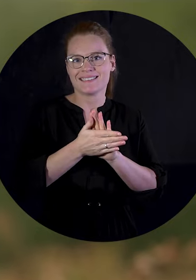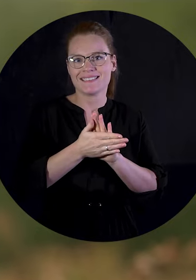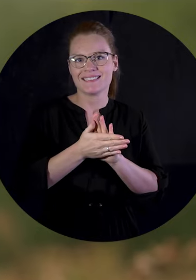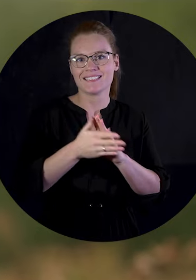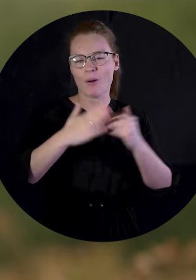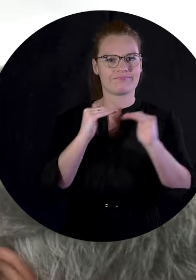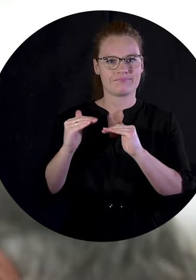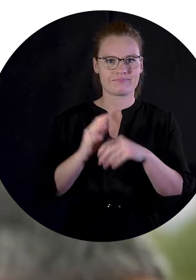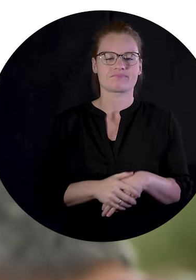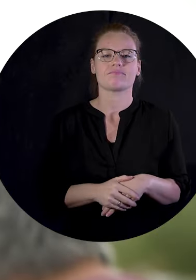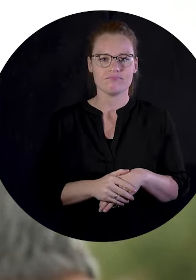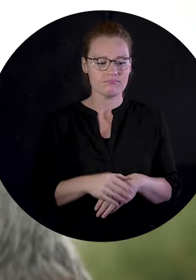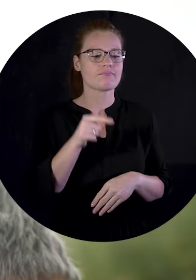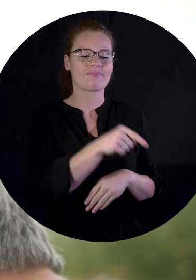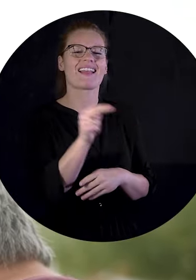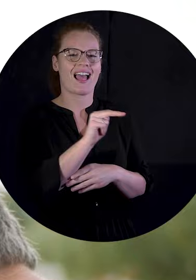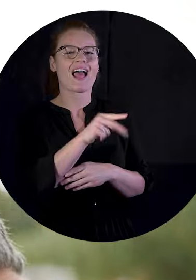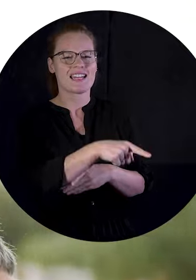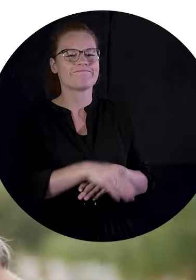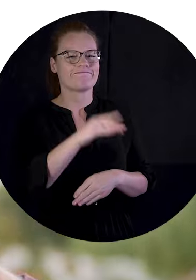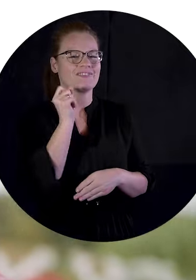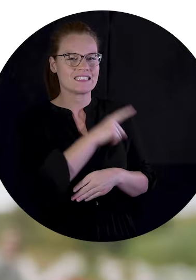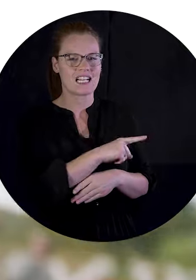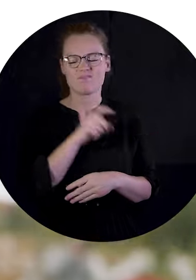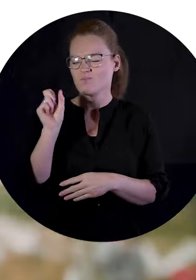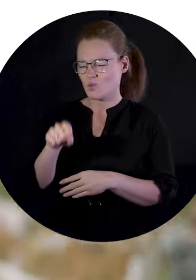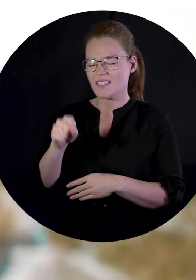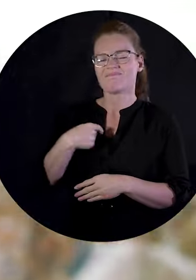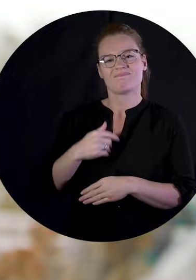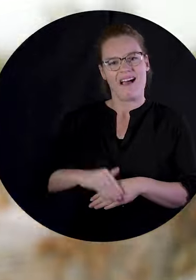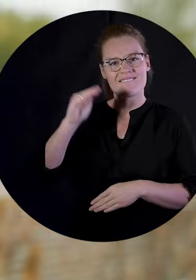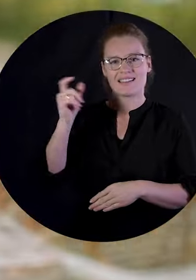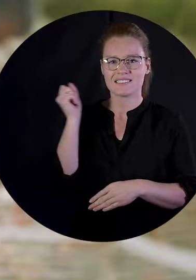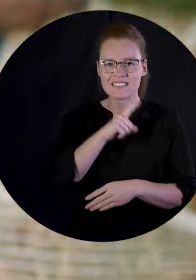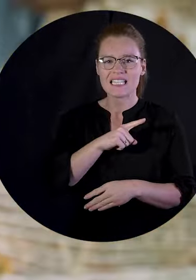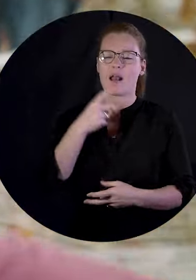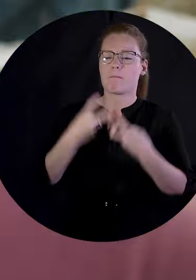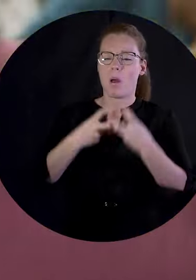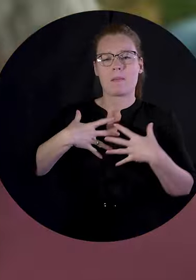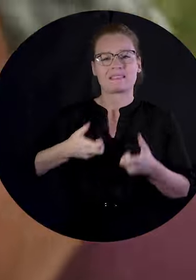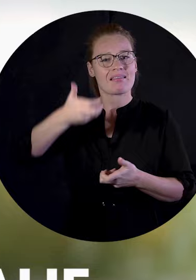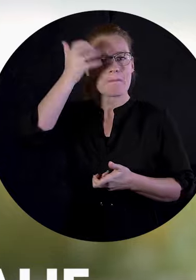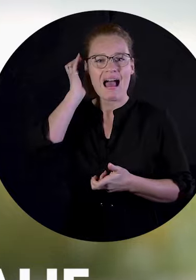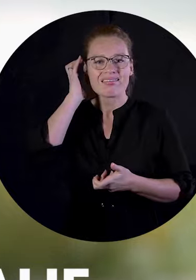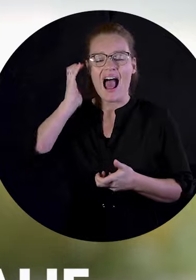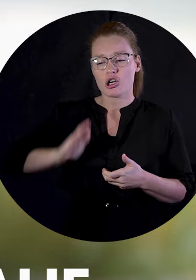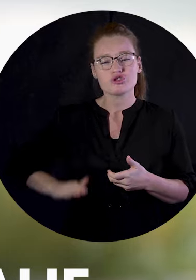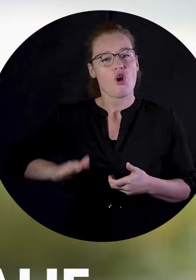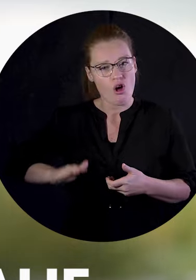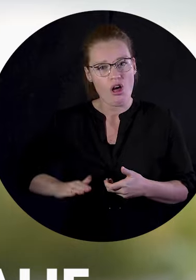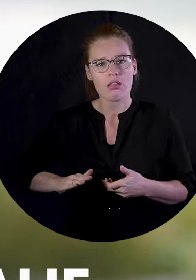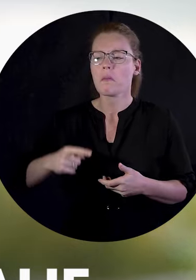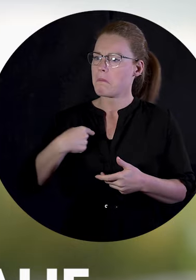entrepreneur général. Nathalie a eu des mauvaises périodes. Une enfance très, très difficile. Des problèmes de santé mentale qui sont apparus